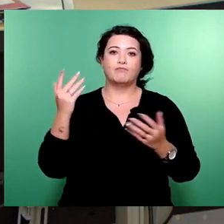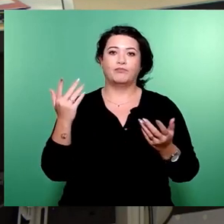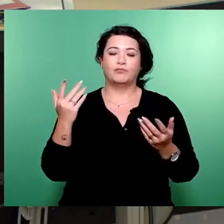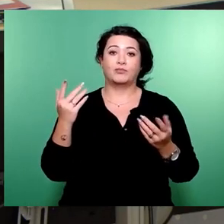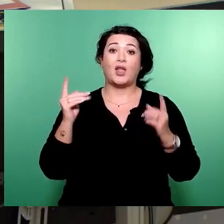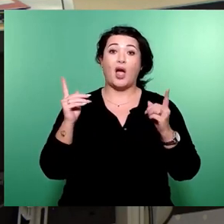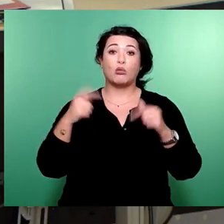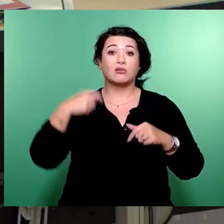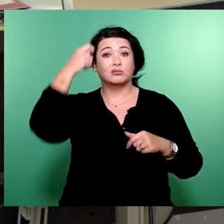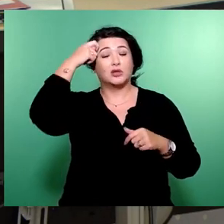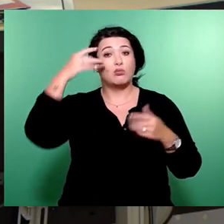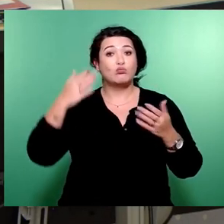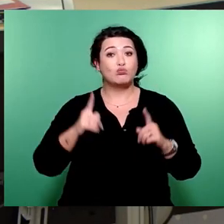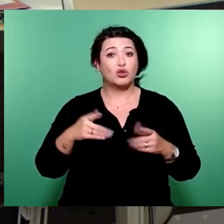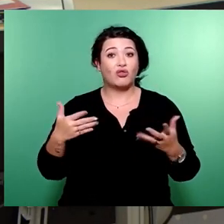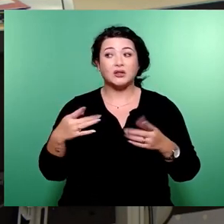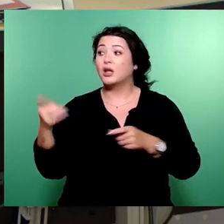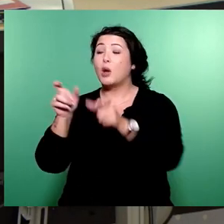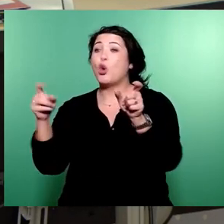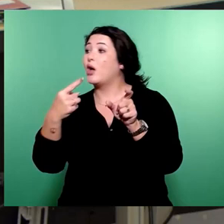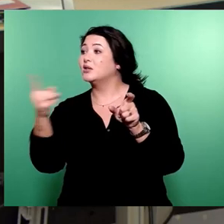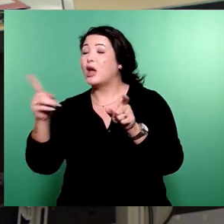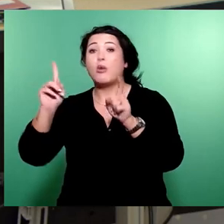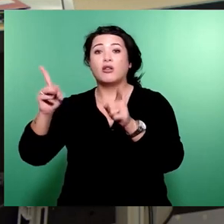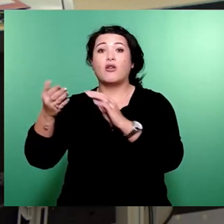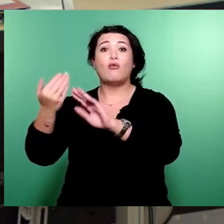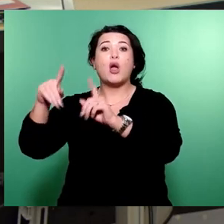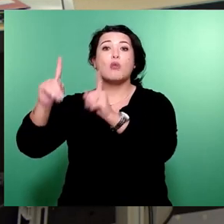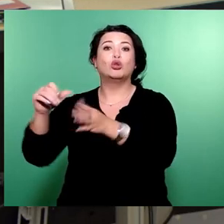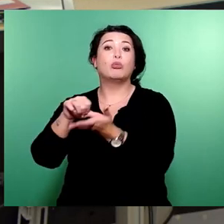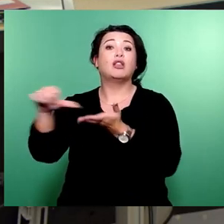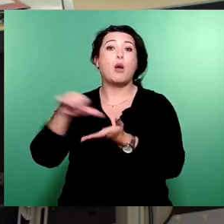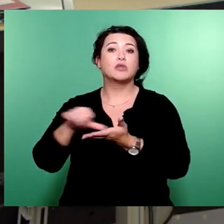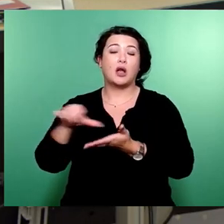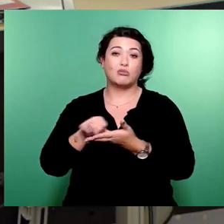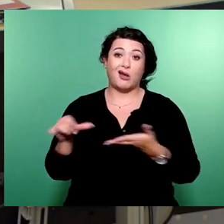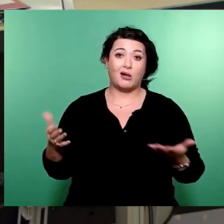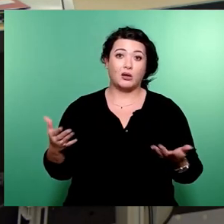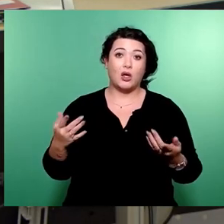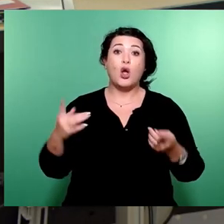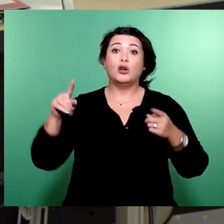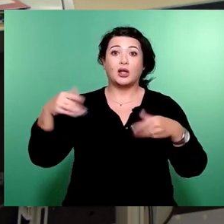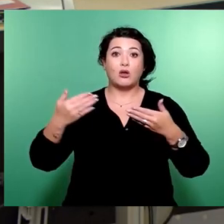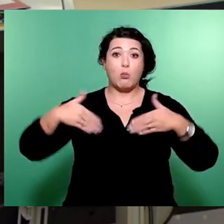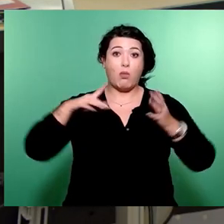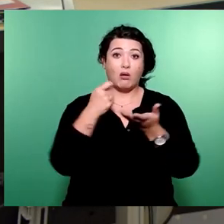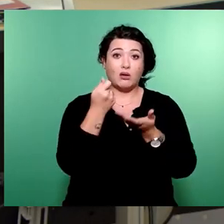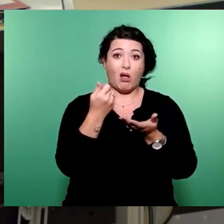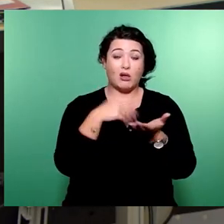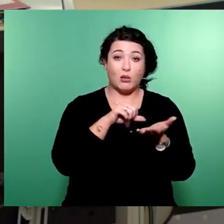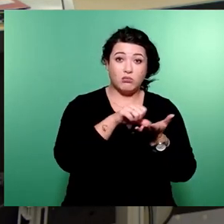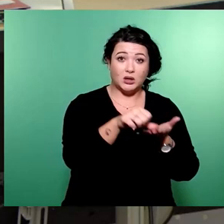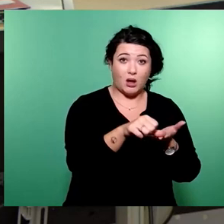alles von dem Bürger erst mal eingezahlt werden. Und noch mehr Geld auszugeben, wird jetzt der